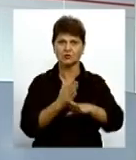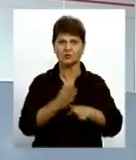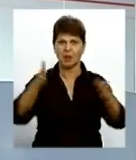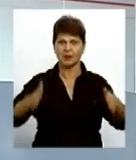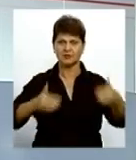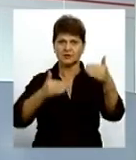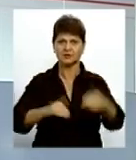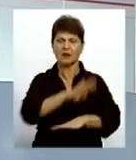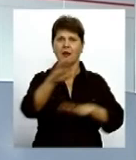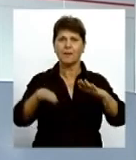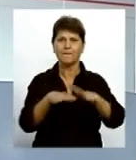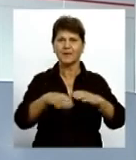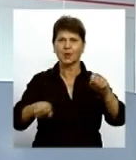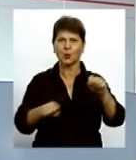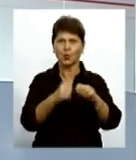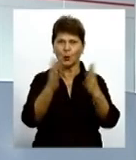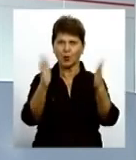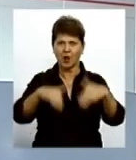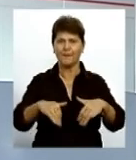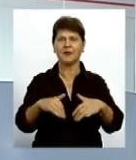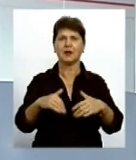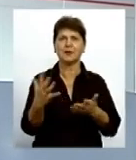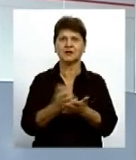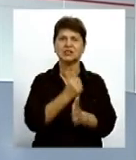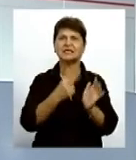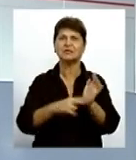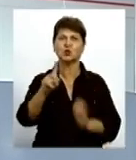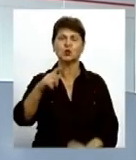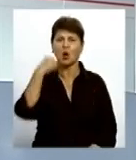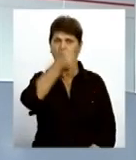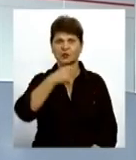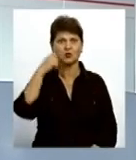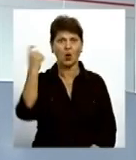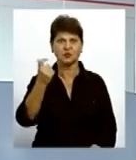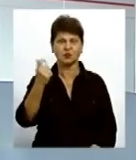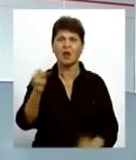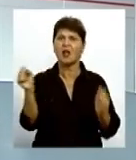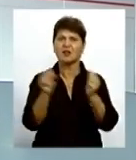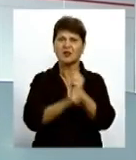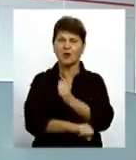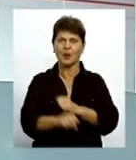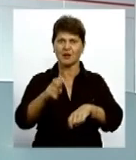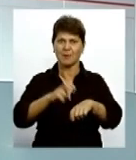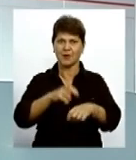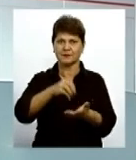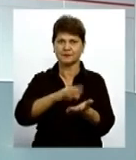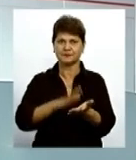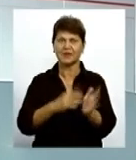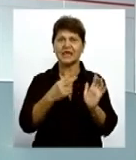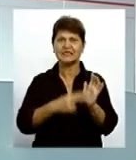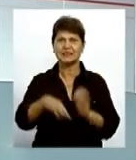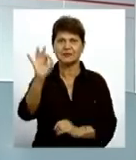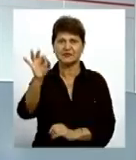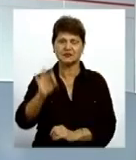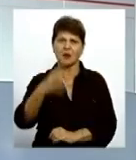Під уламками рятувальники знайшли 71-річного господаря оселі У травмованого медики діагностували 70%